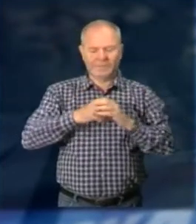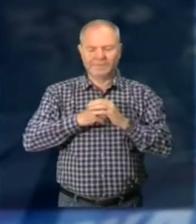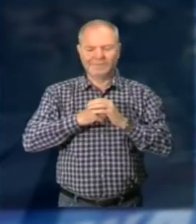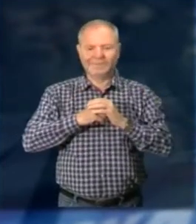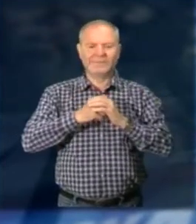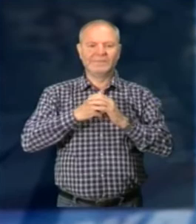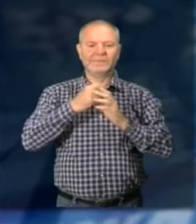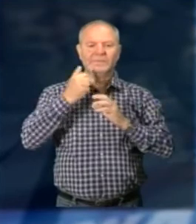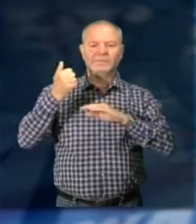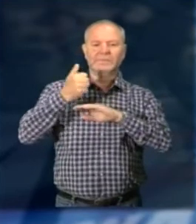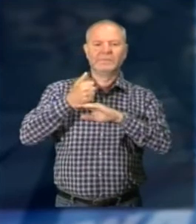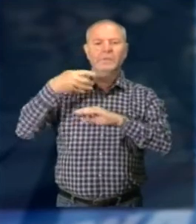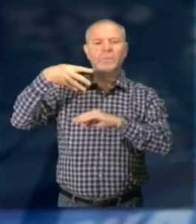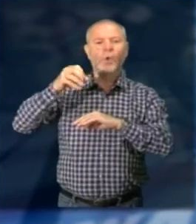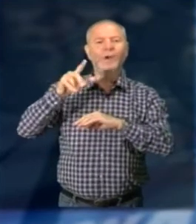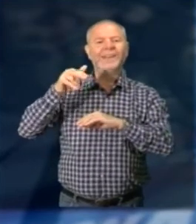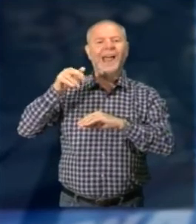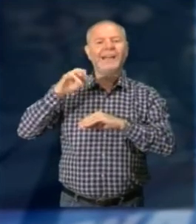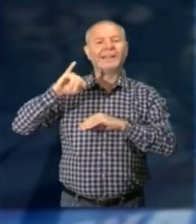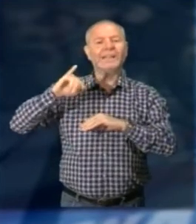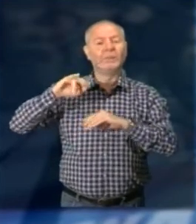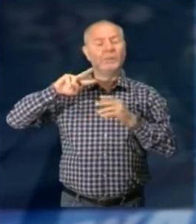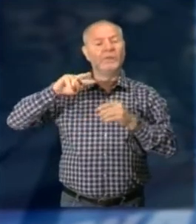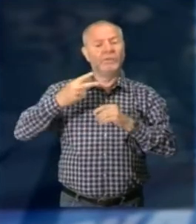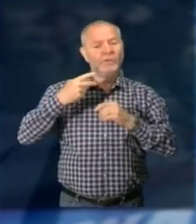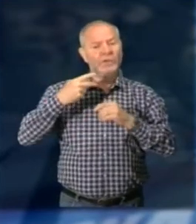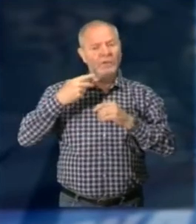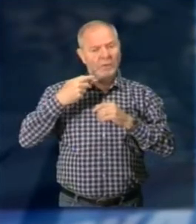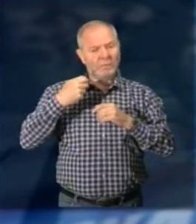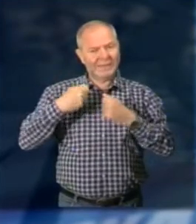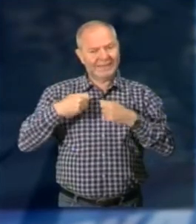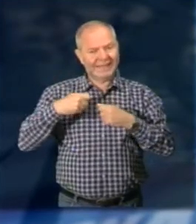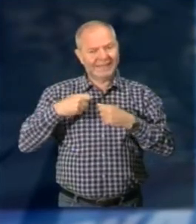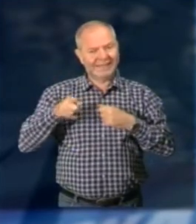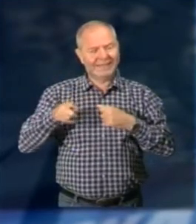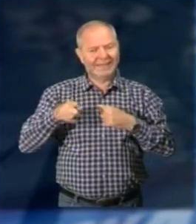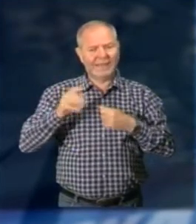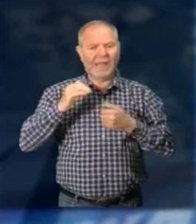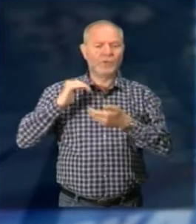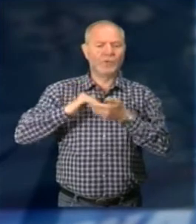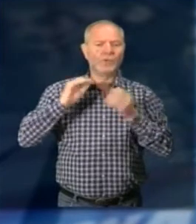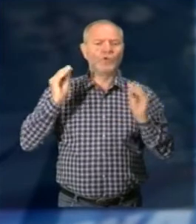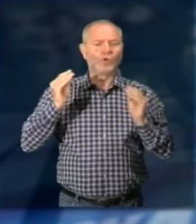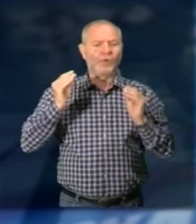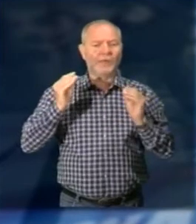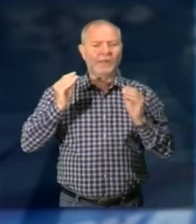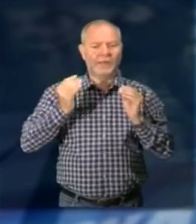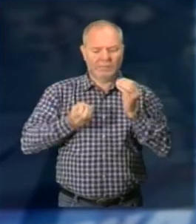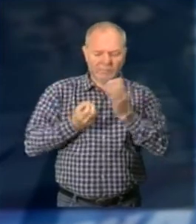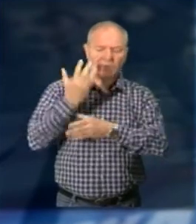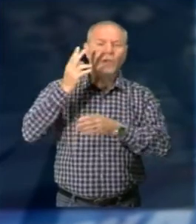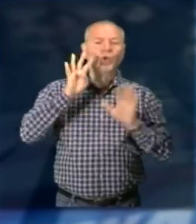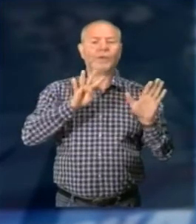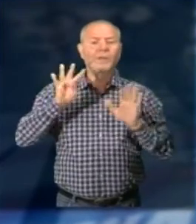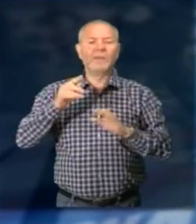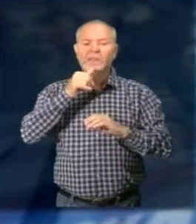affidata al verbanese Giacomo Molinari, vicepresidente nazionale di ACMOS Associazione di giovani nata nel 99 per il sostegno